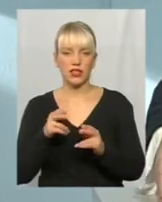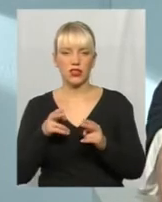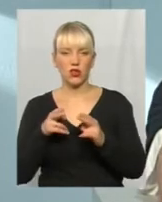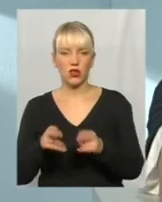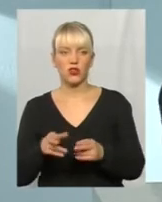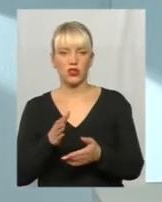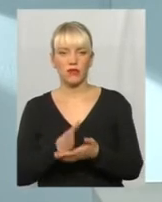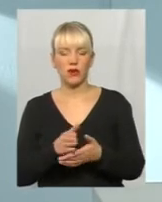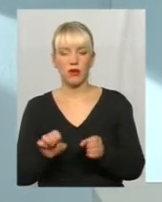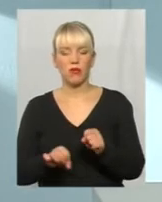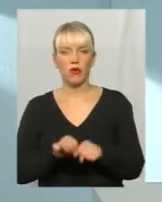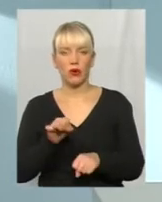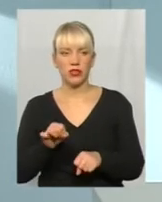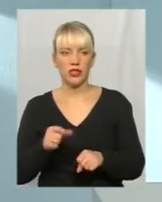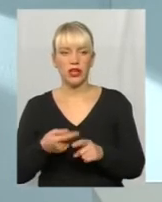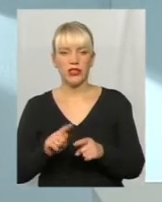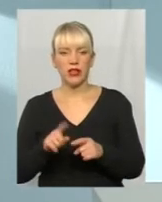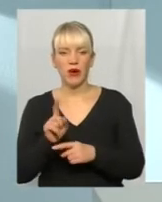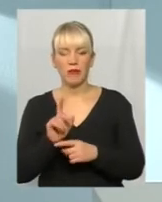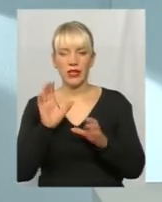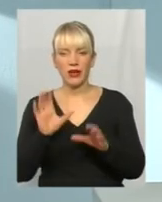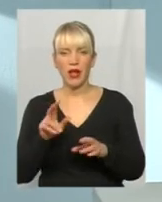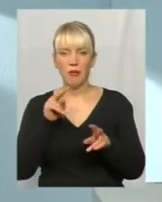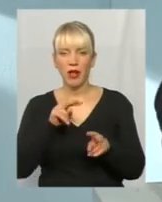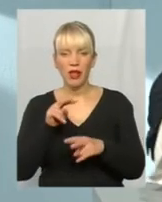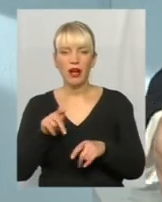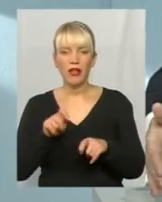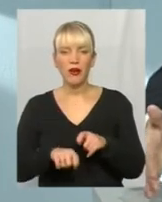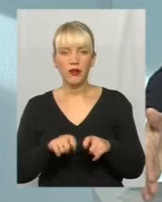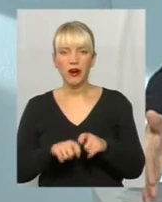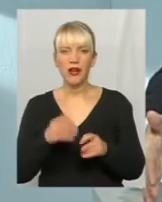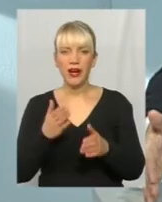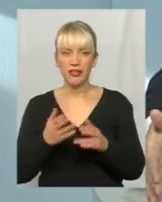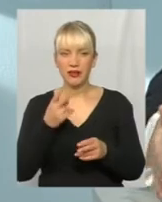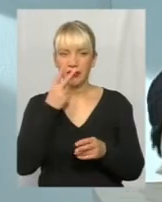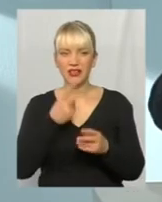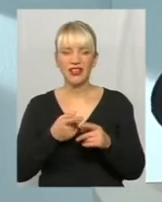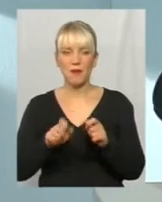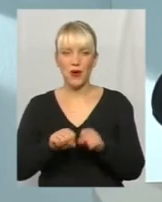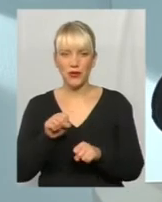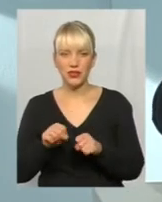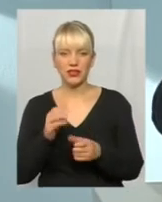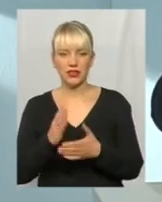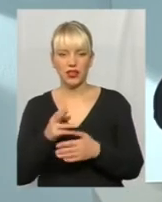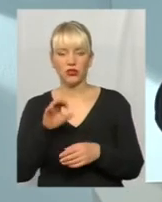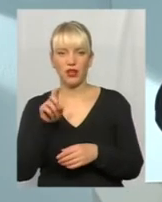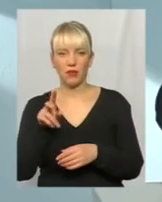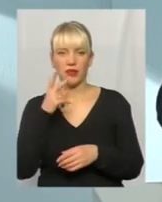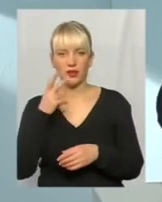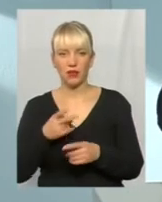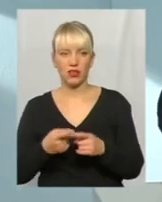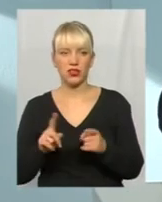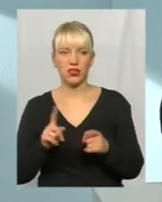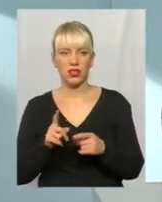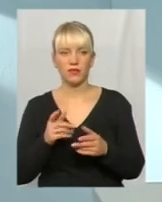порушення, якраз норм закону про нагляд і контроль. Якщо процедурні порушення є, то там передбачена, яка йде